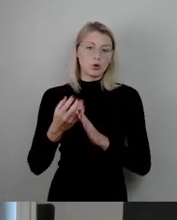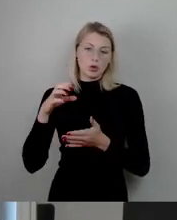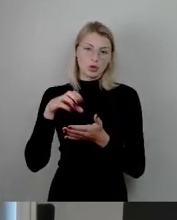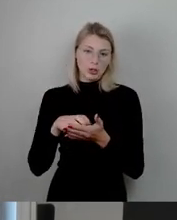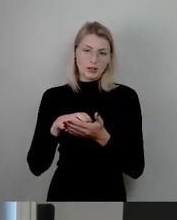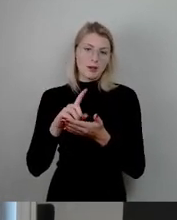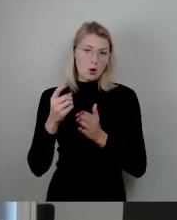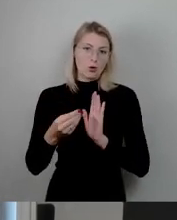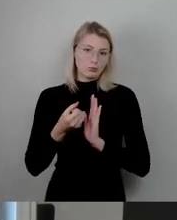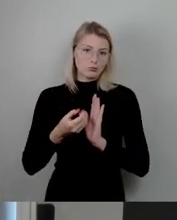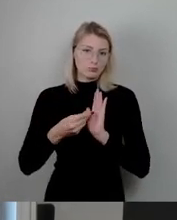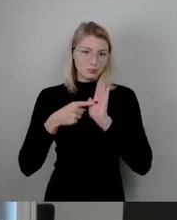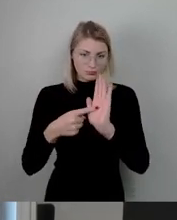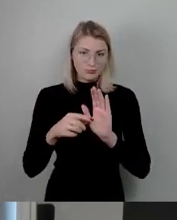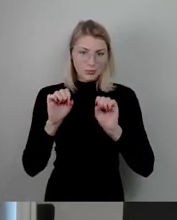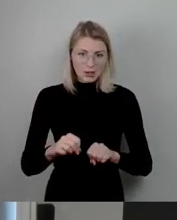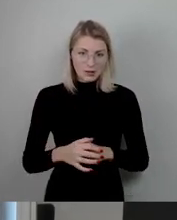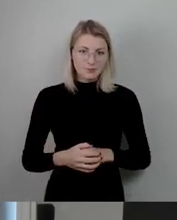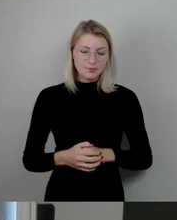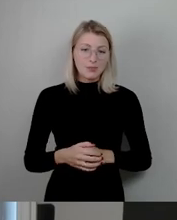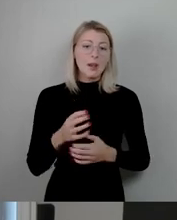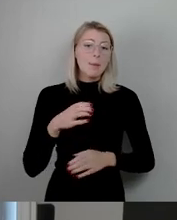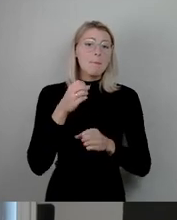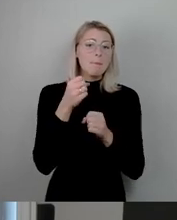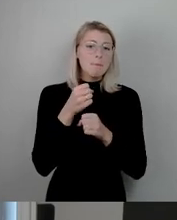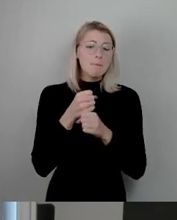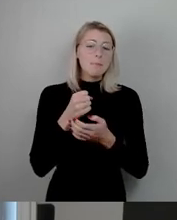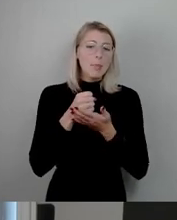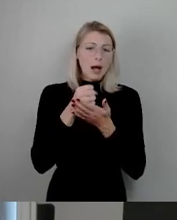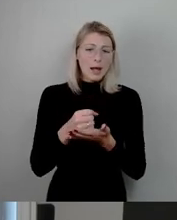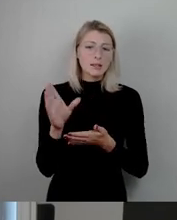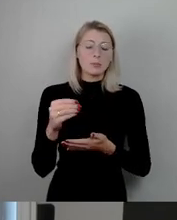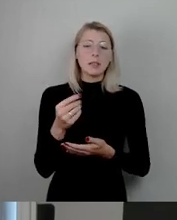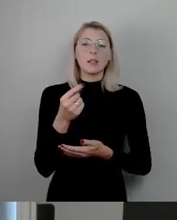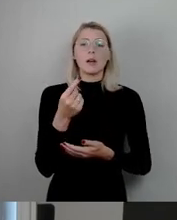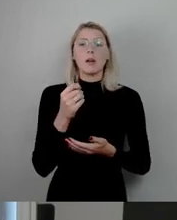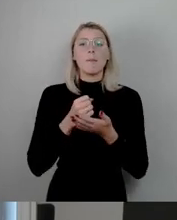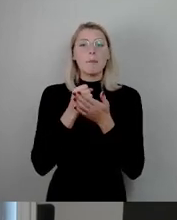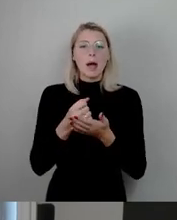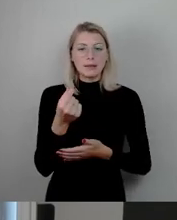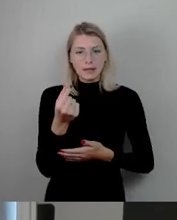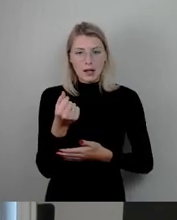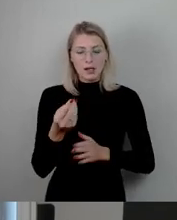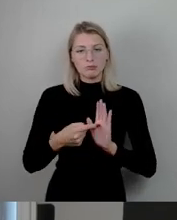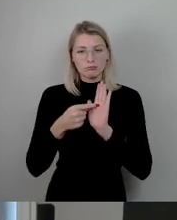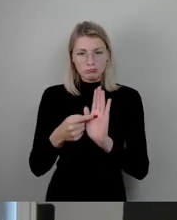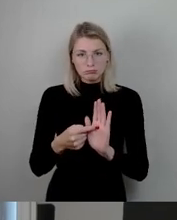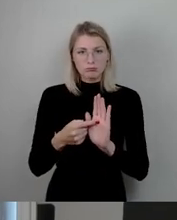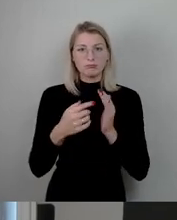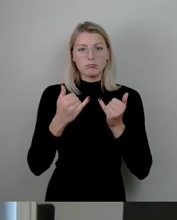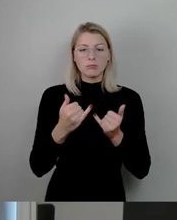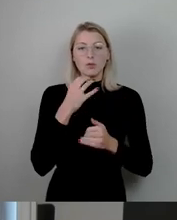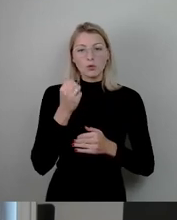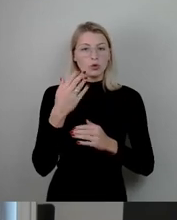Die Preise sind mit einem Preisgeld dotiert. Wir befinden heute über die Erhöhung dieses Preisgeldes von 7 auf 10.000 Euro.